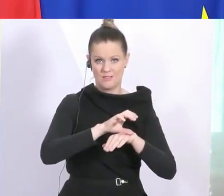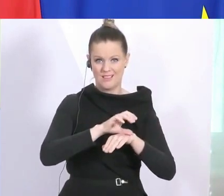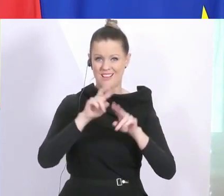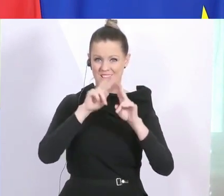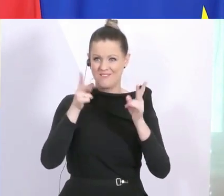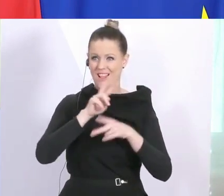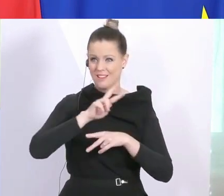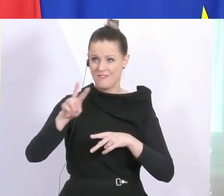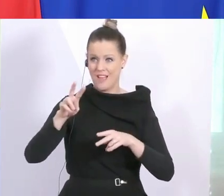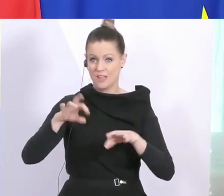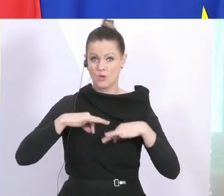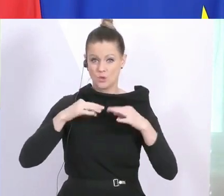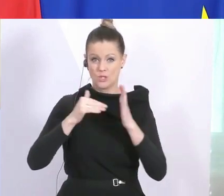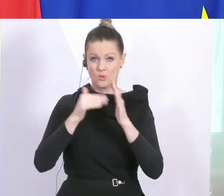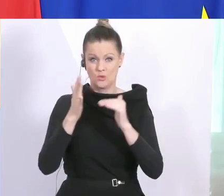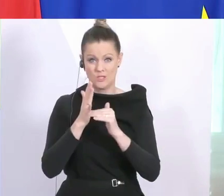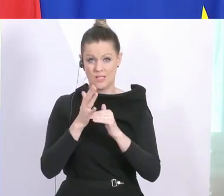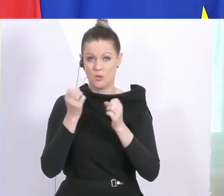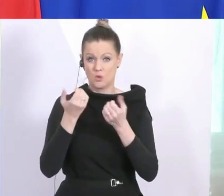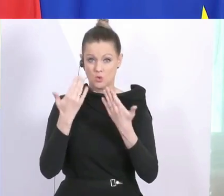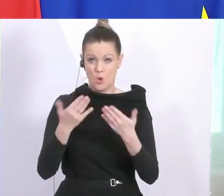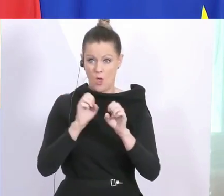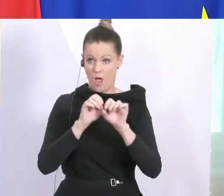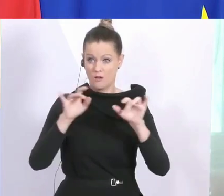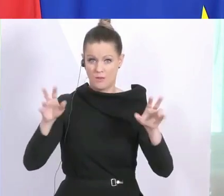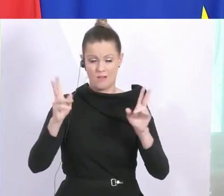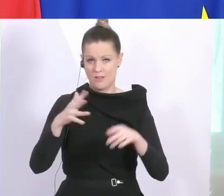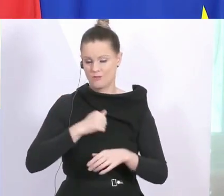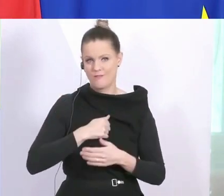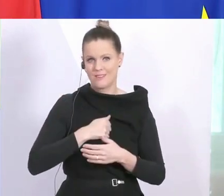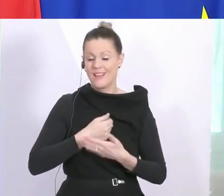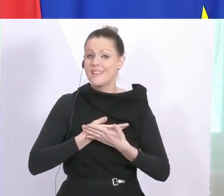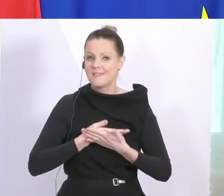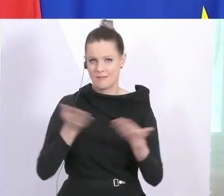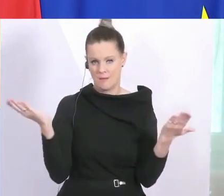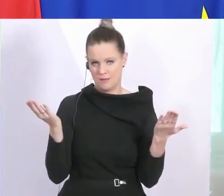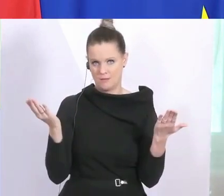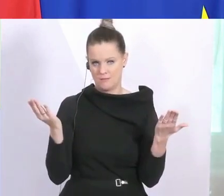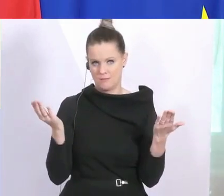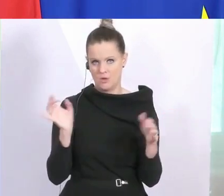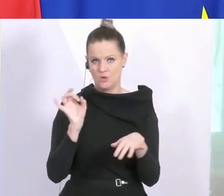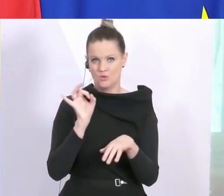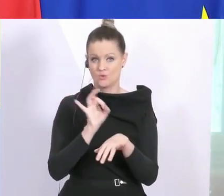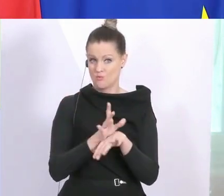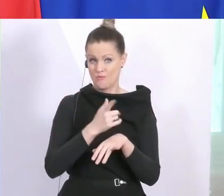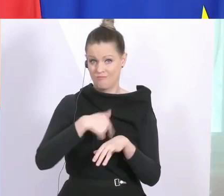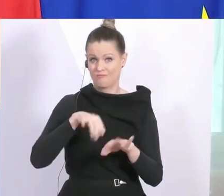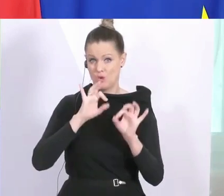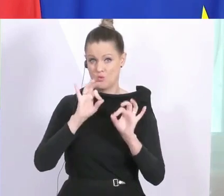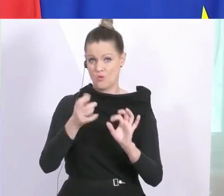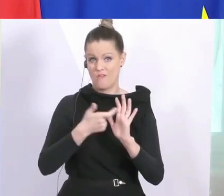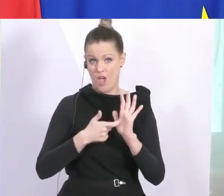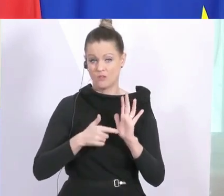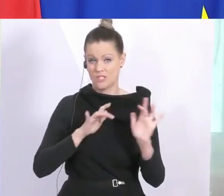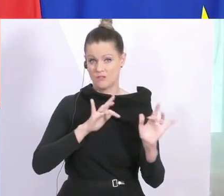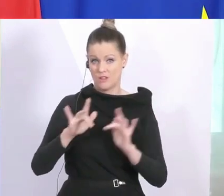der Welt kann diese Ausbreitung bewältigen. Wir sind Gott sei Dank hier besser aufgestellt als andere